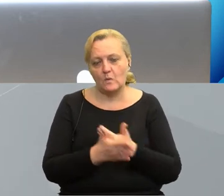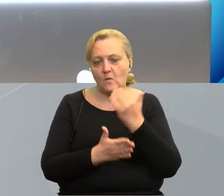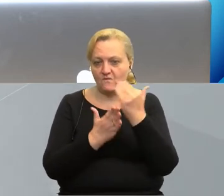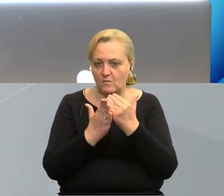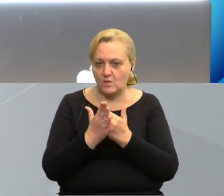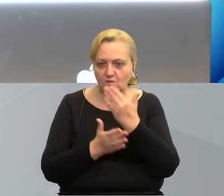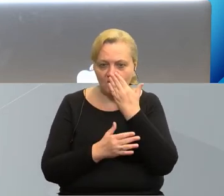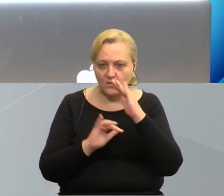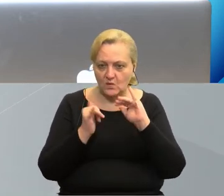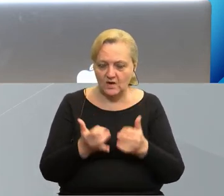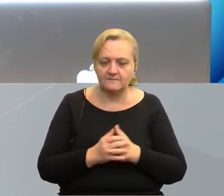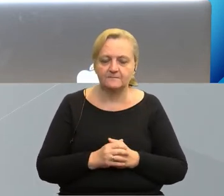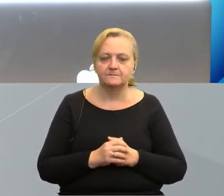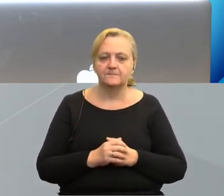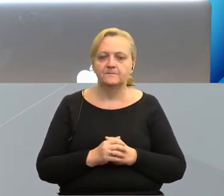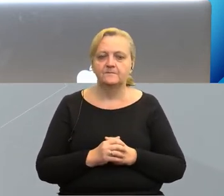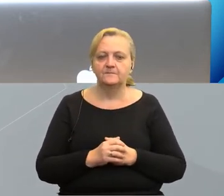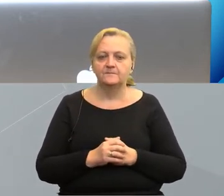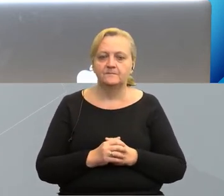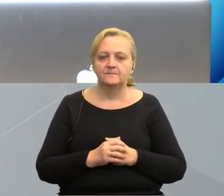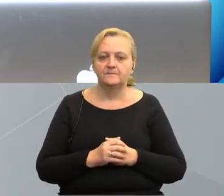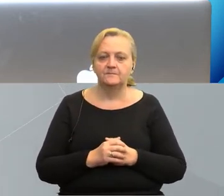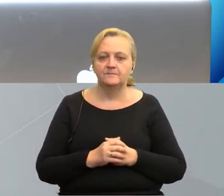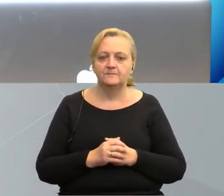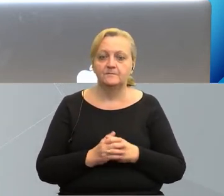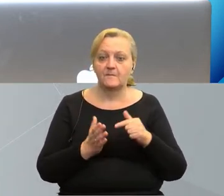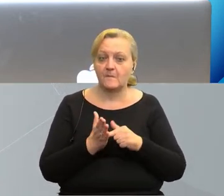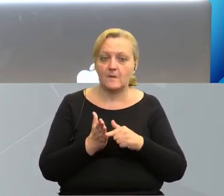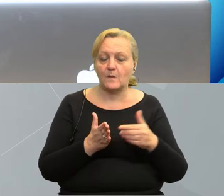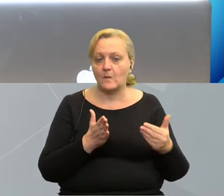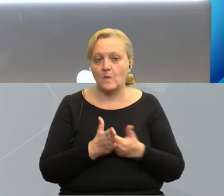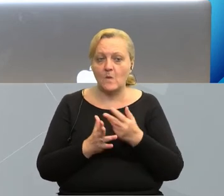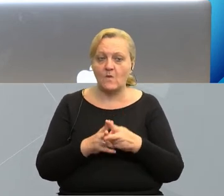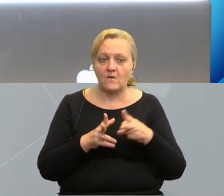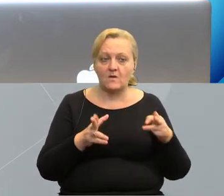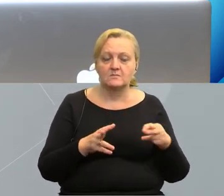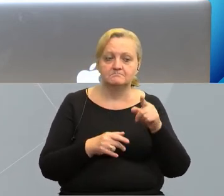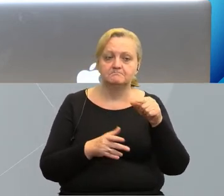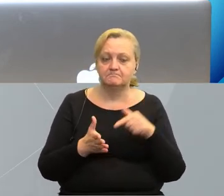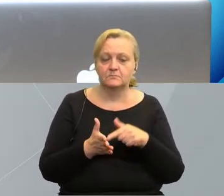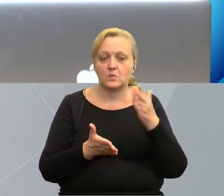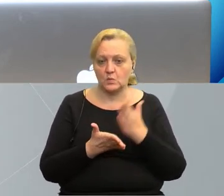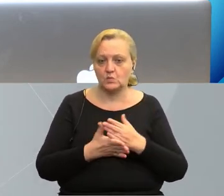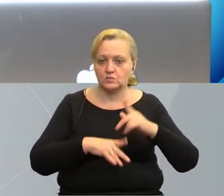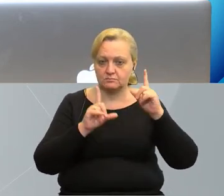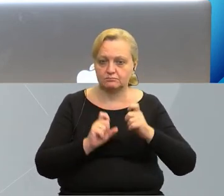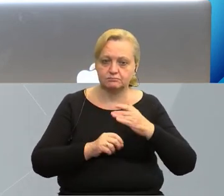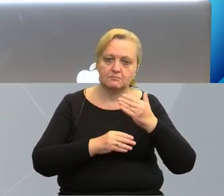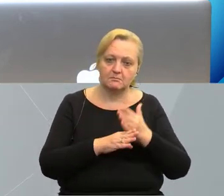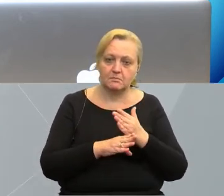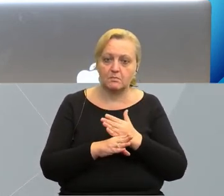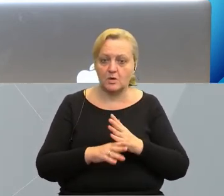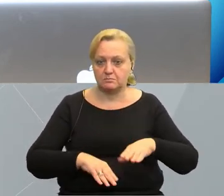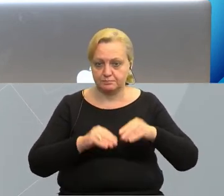programach, których ta nowa edycja de facto już się zaczyna powoli